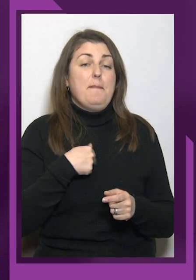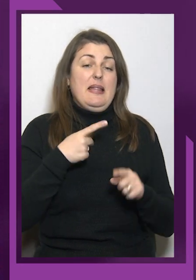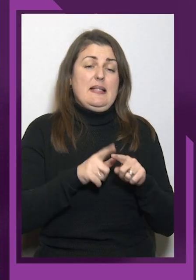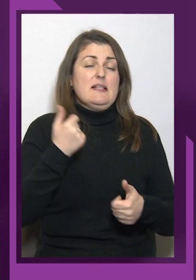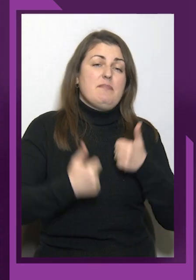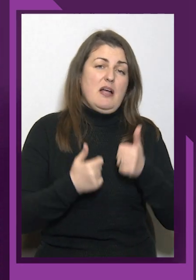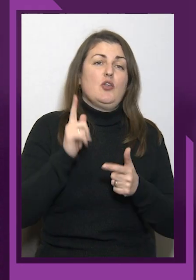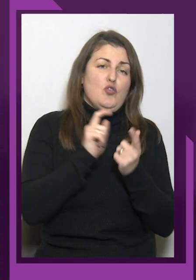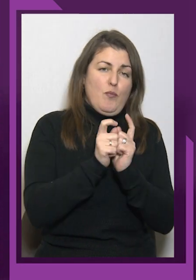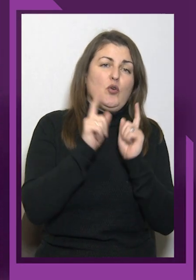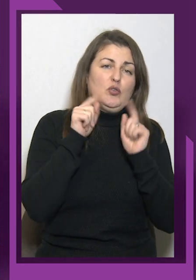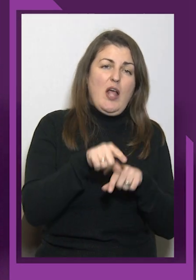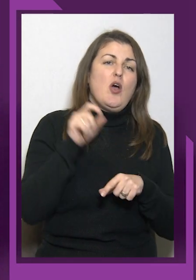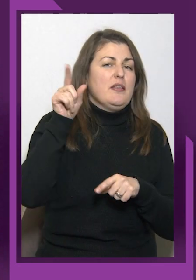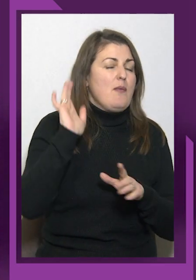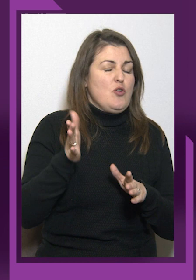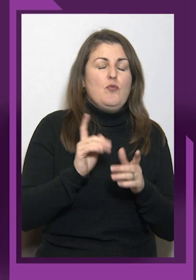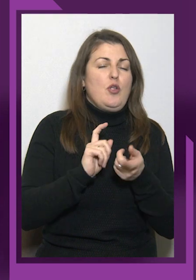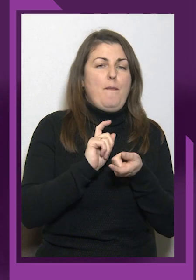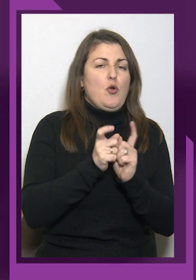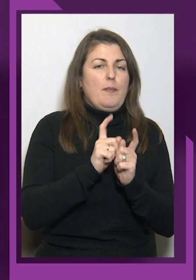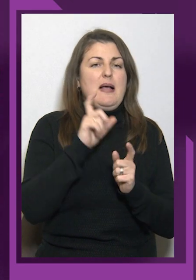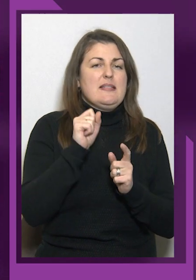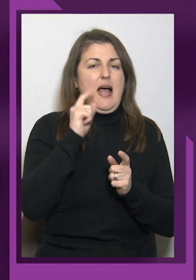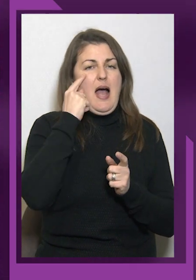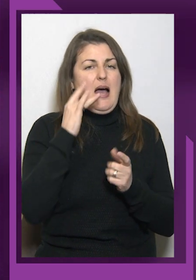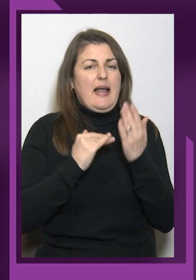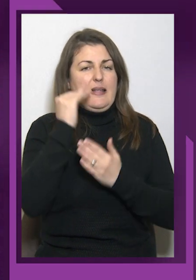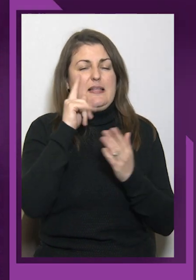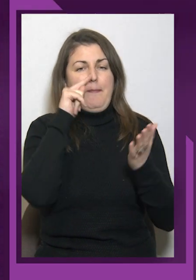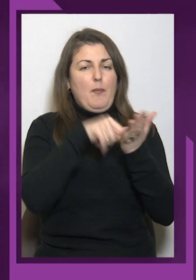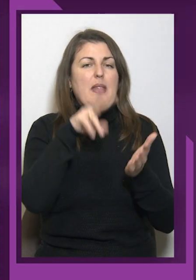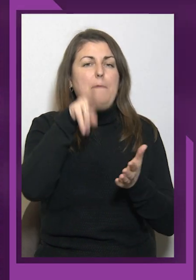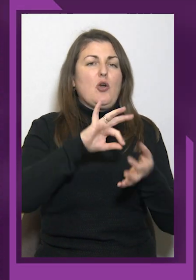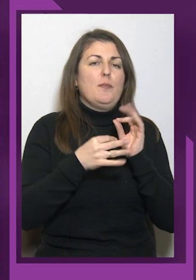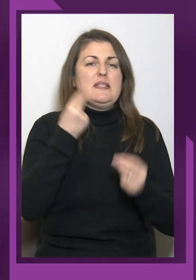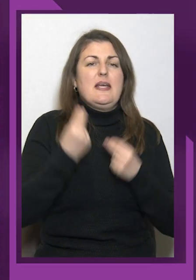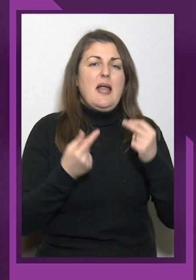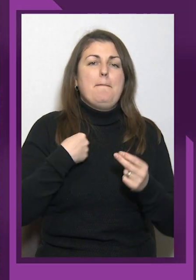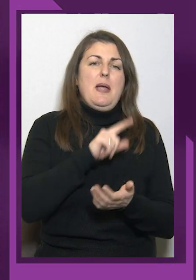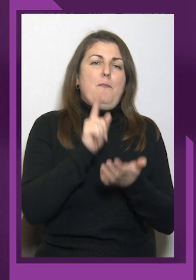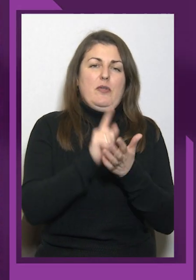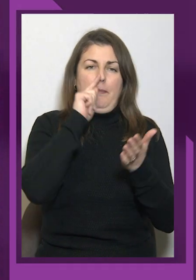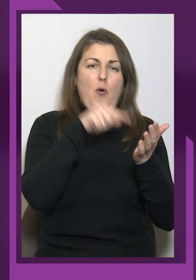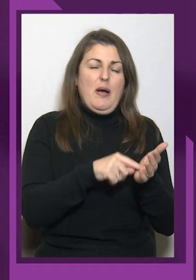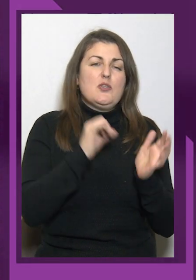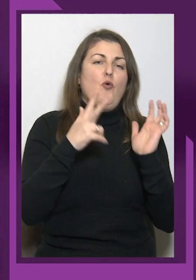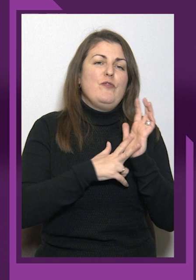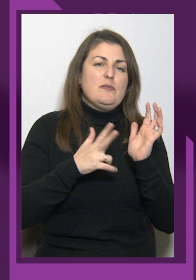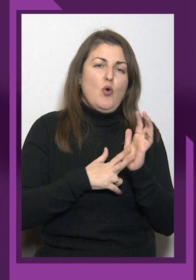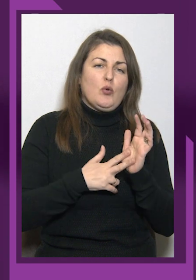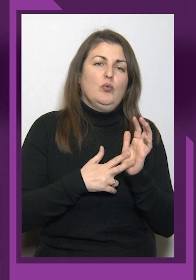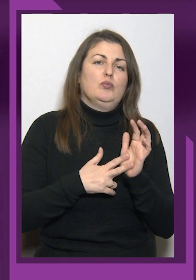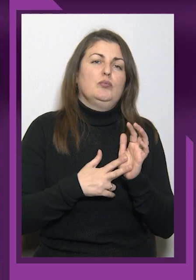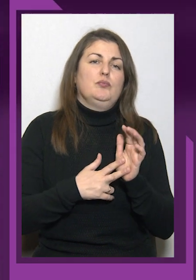попадання на паралімпійські ігри. Ми повинні попасти в вісьмірку лучших спортсменів у кожній ваговій